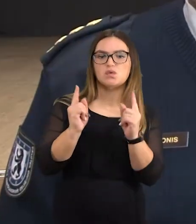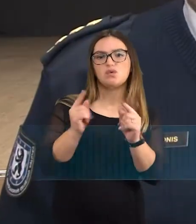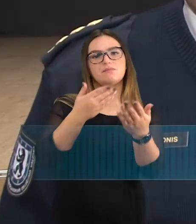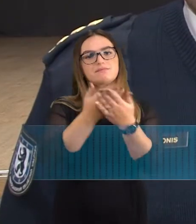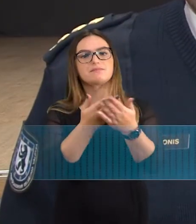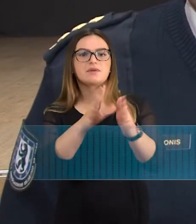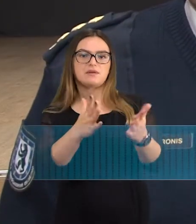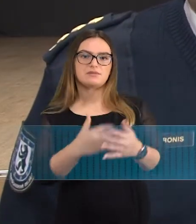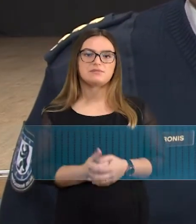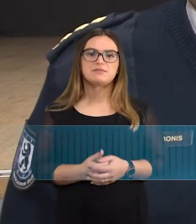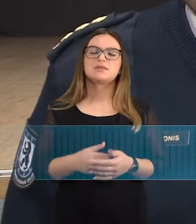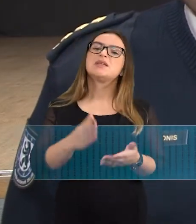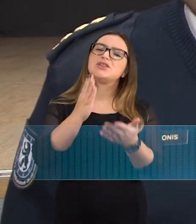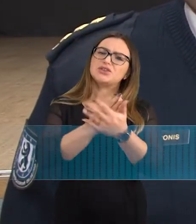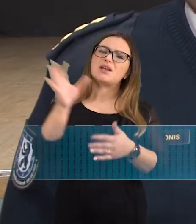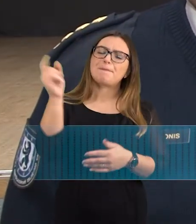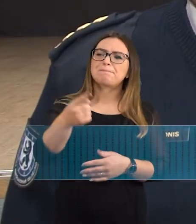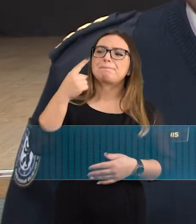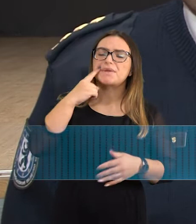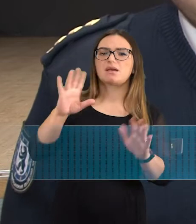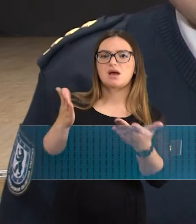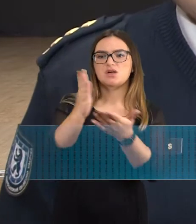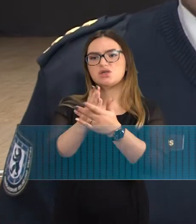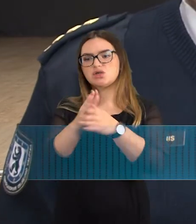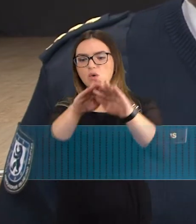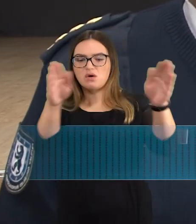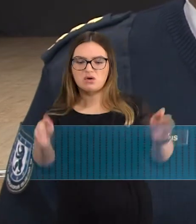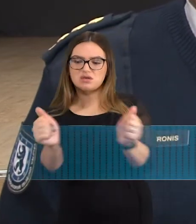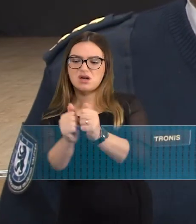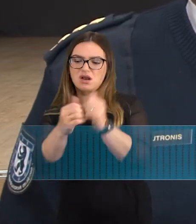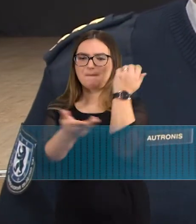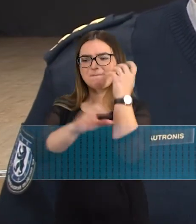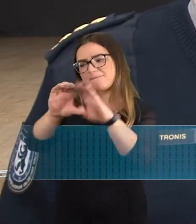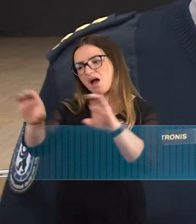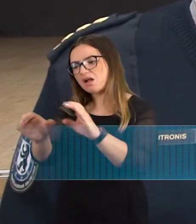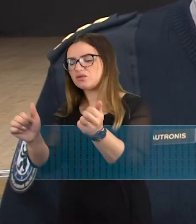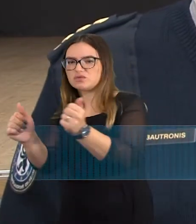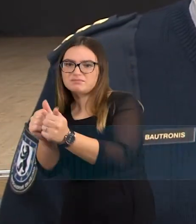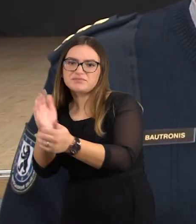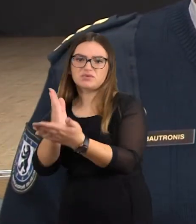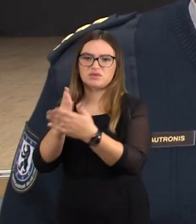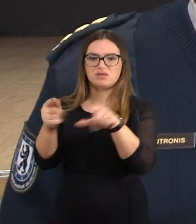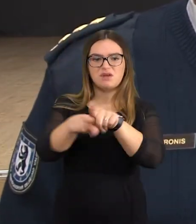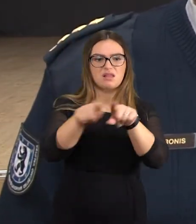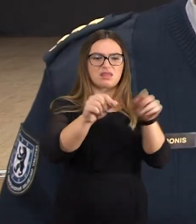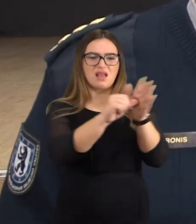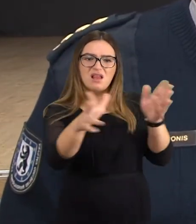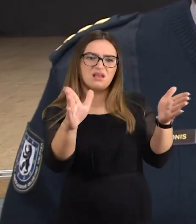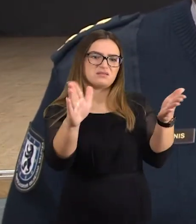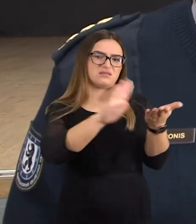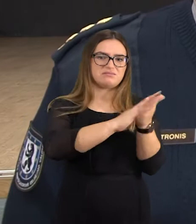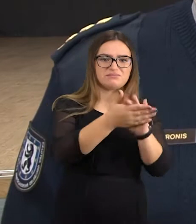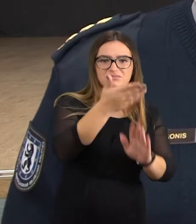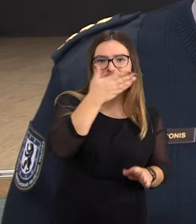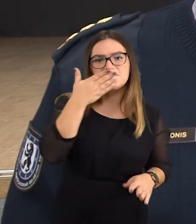dažnai matome, kad yra malkas džiauvina prie pat krosnės, tarant krosnės, elektros įringinių netvarkingi,